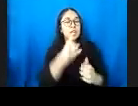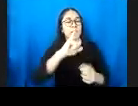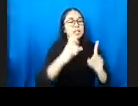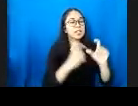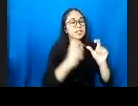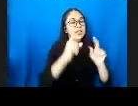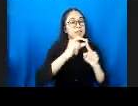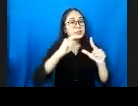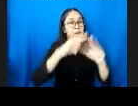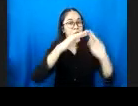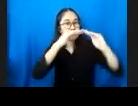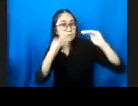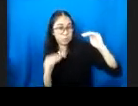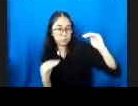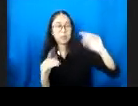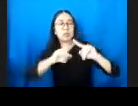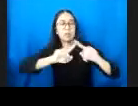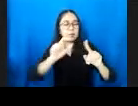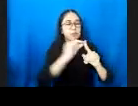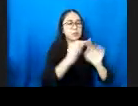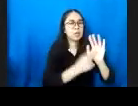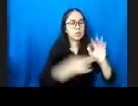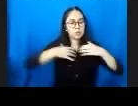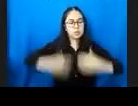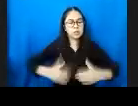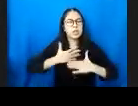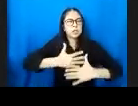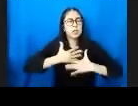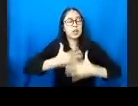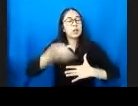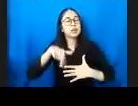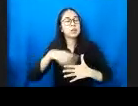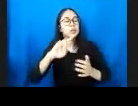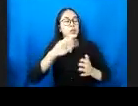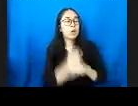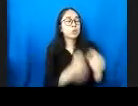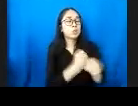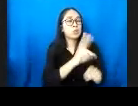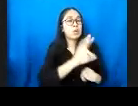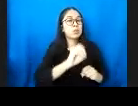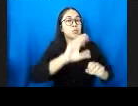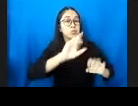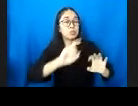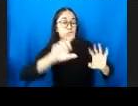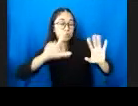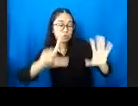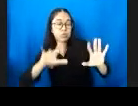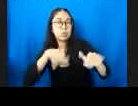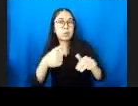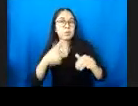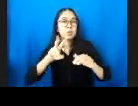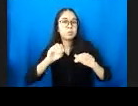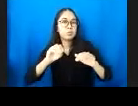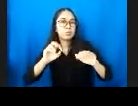tapi penomoni ini adalah 2007, 2013, 2018 datanya. Jadi tiga balok ini